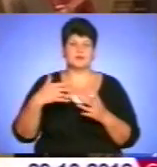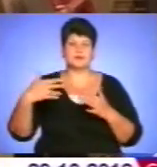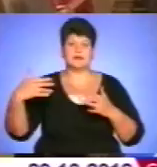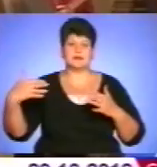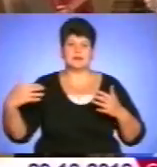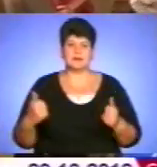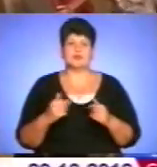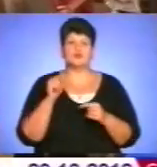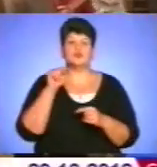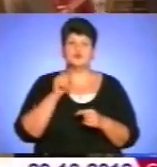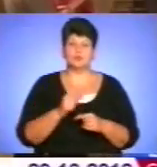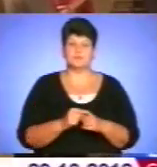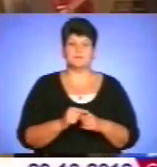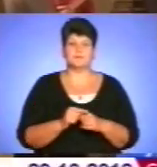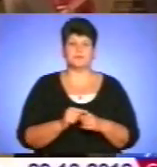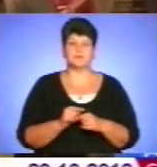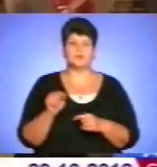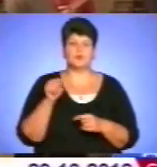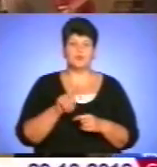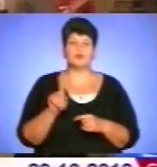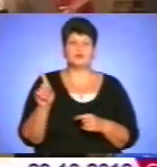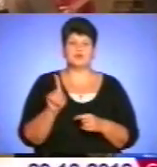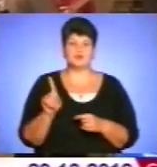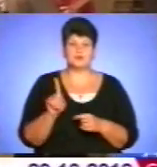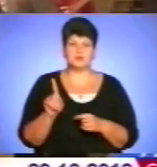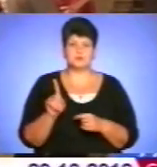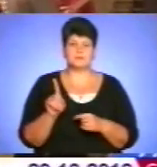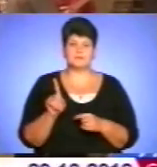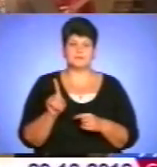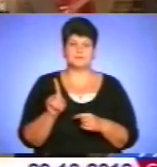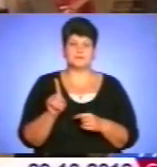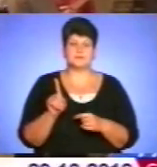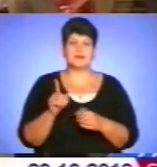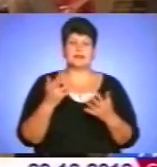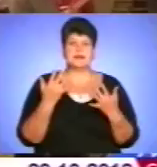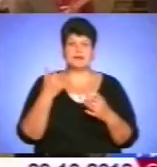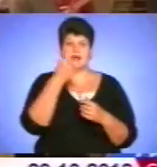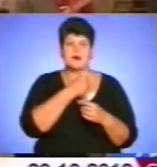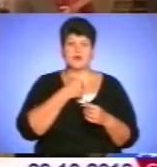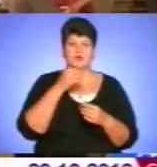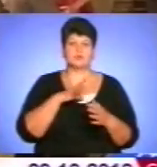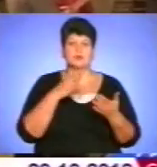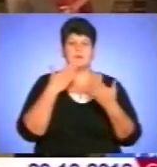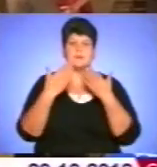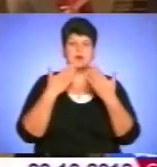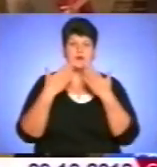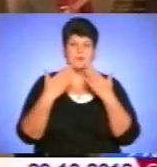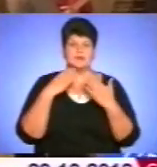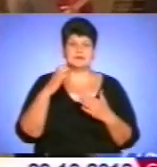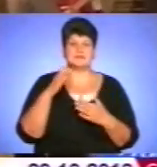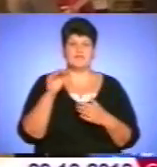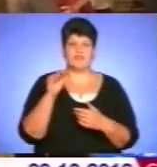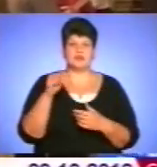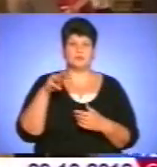Чому? Тому що, скажімо, кілька років йшли перемовини з Федором Миколаївичем Стригуном.